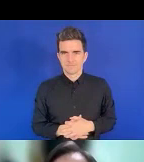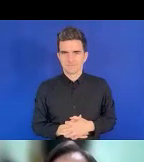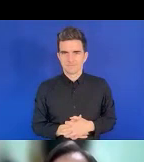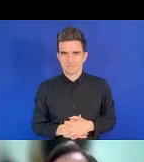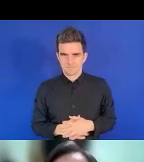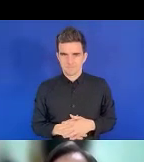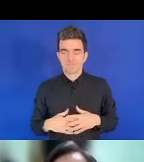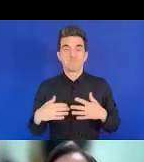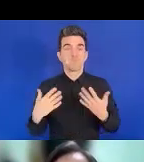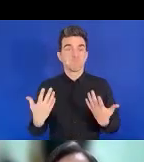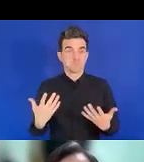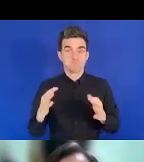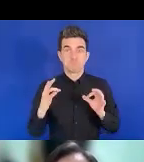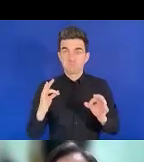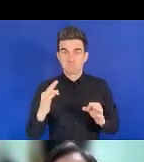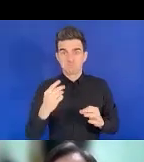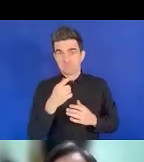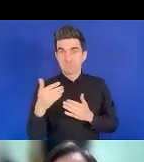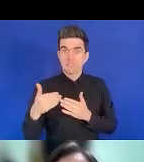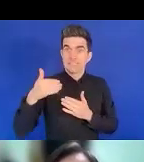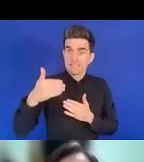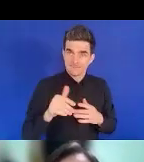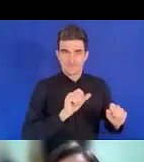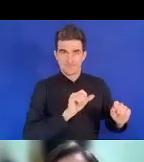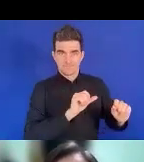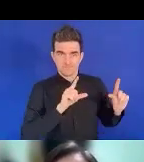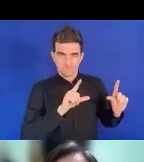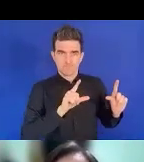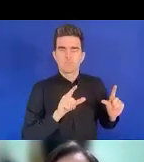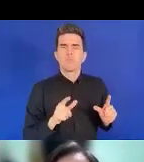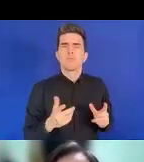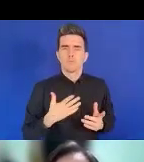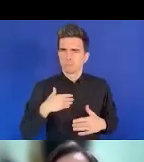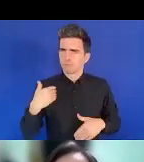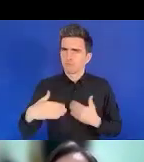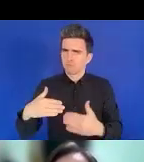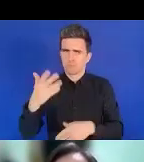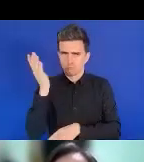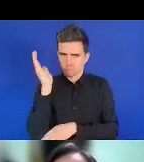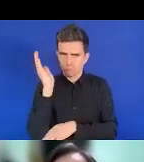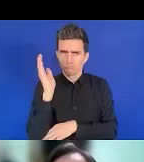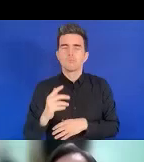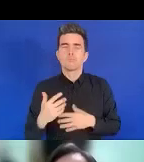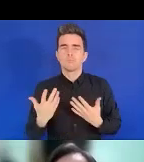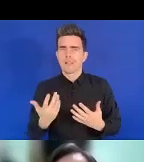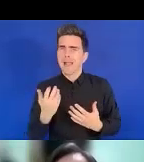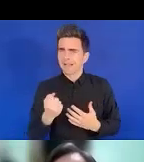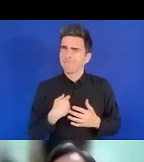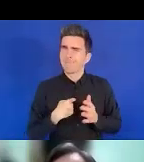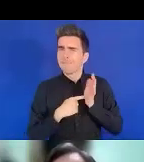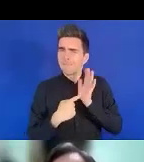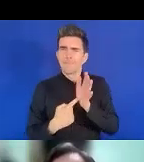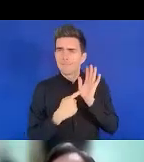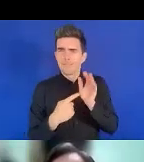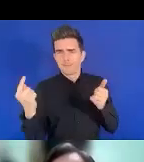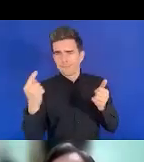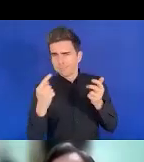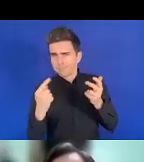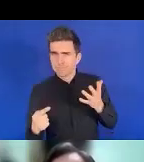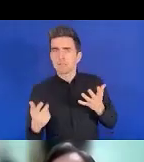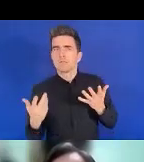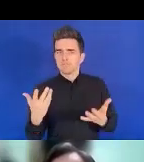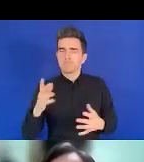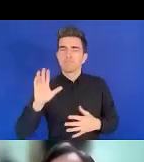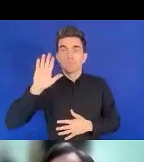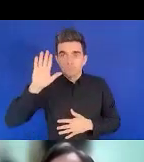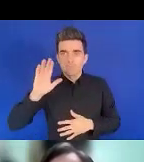Nous avons, nous pouvons, il y a beaucoup de bonnes choses par rapport à la ville de Baguio, mais cependant, il y a des problèmes qui